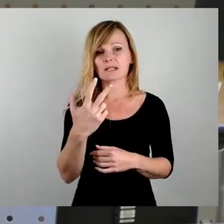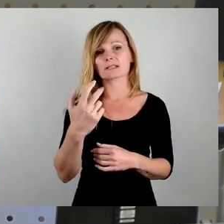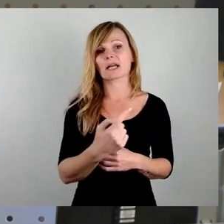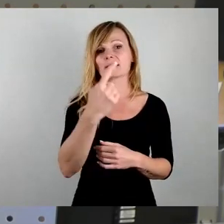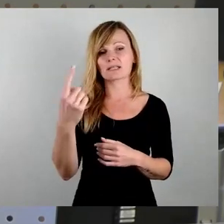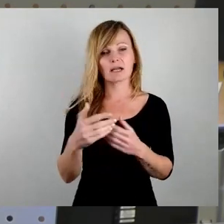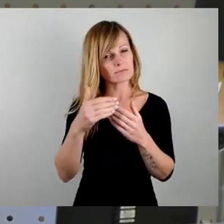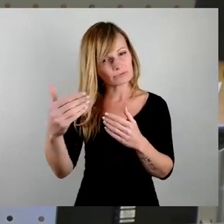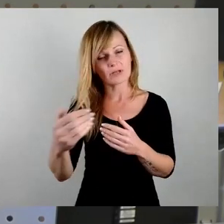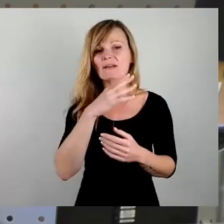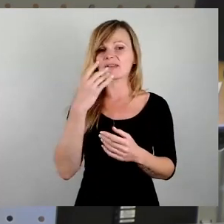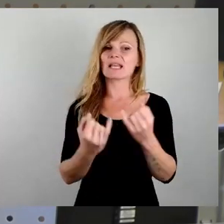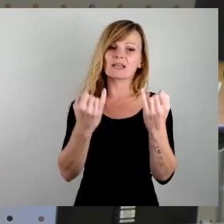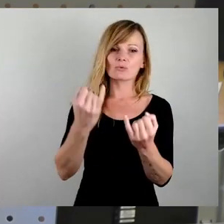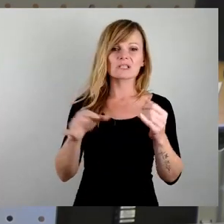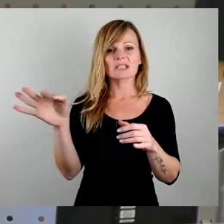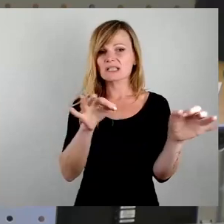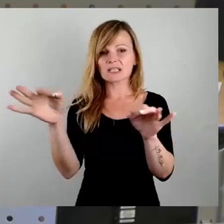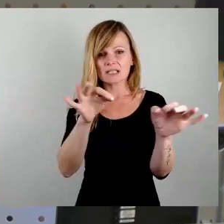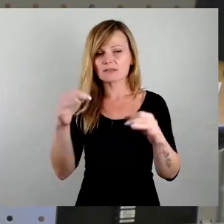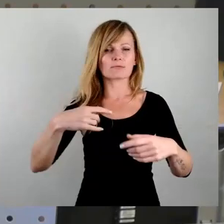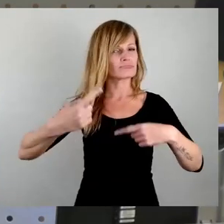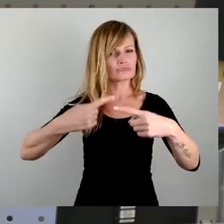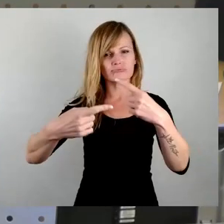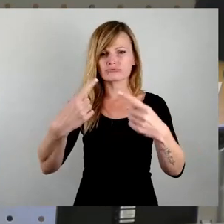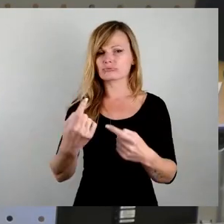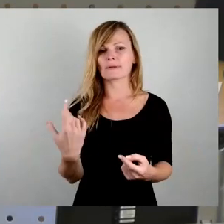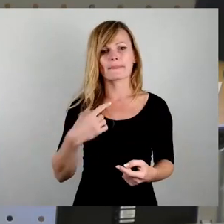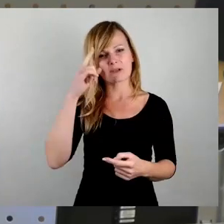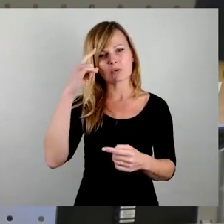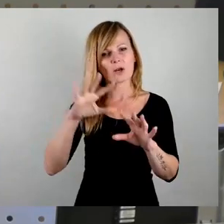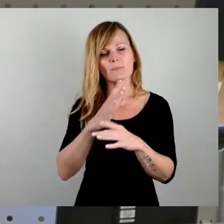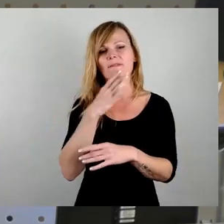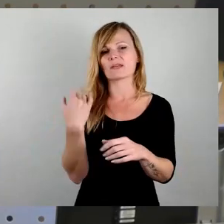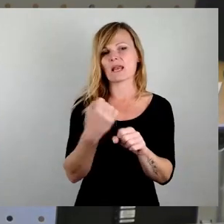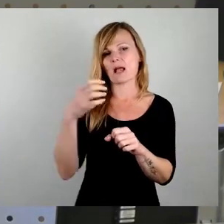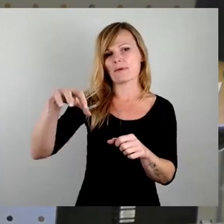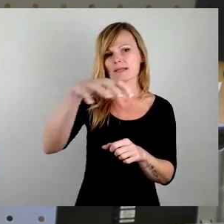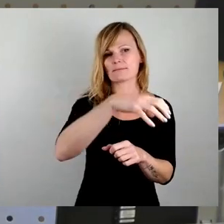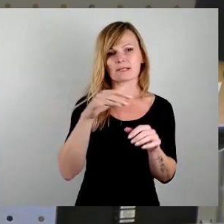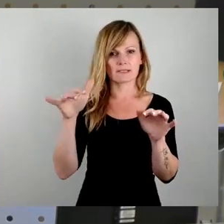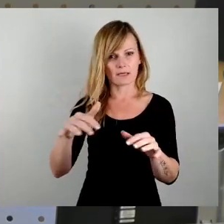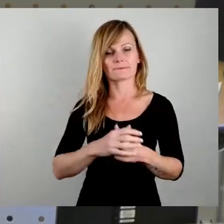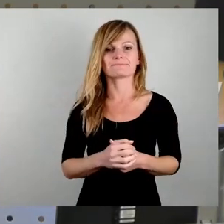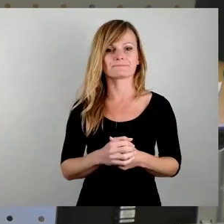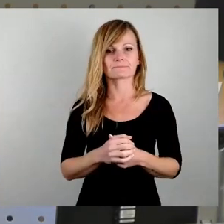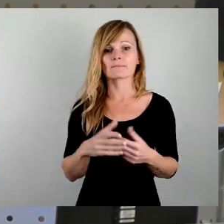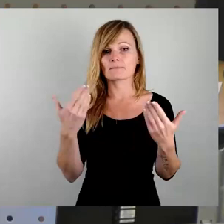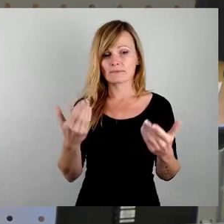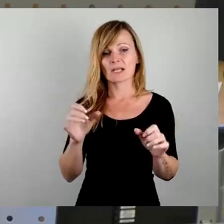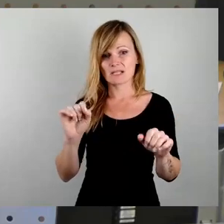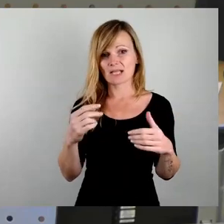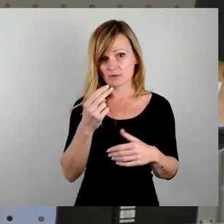Industrien haben. Und das ist ganz toll, weil wir ja unglaublich viele Arbeitsplätze hier haben. Das kann man ja so sehen.